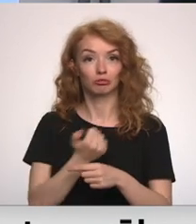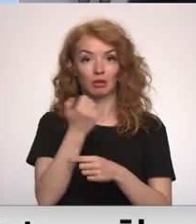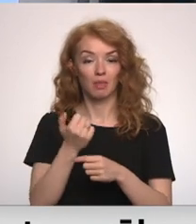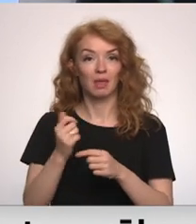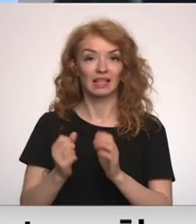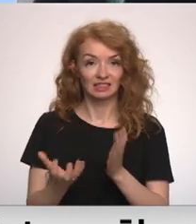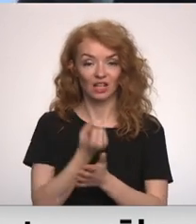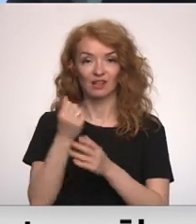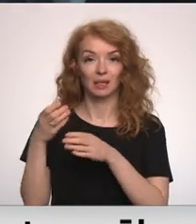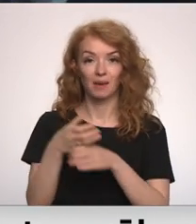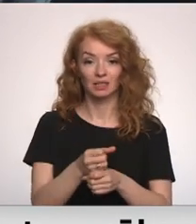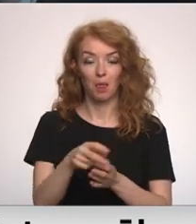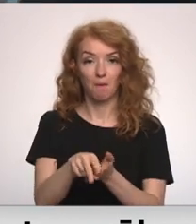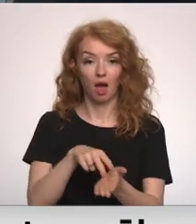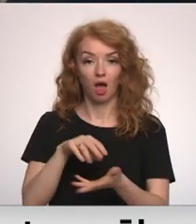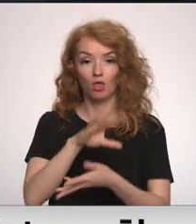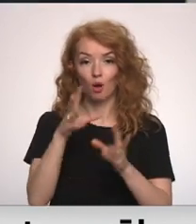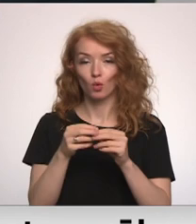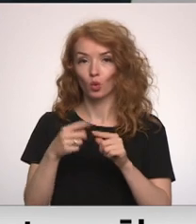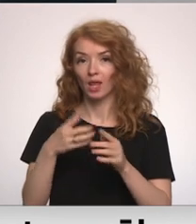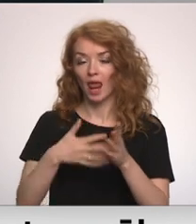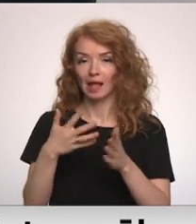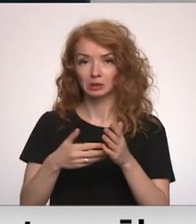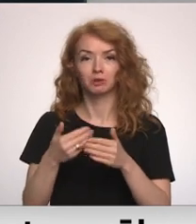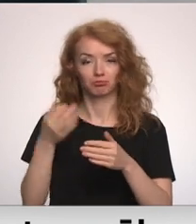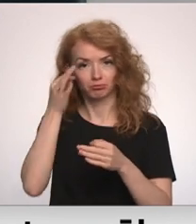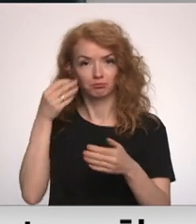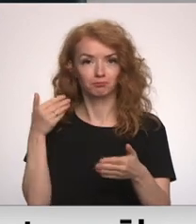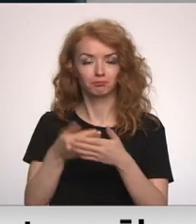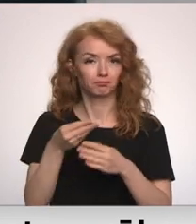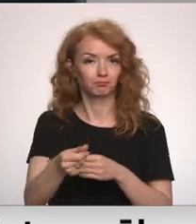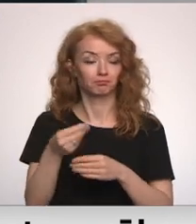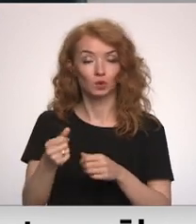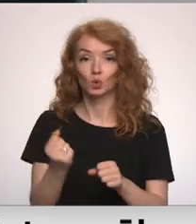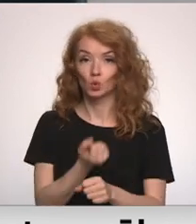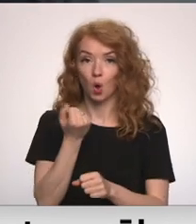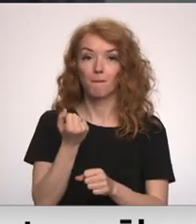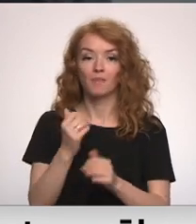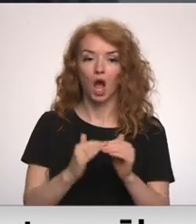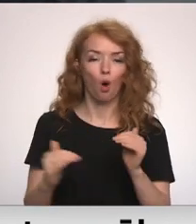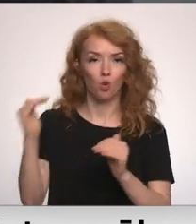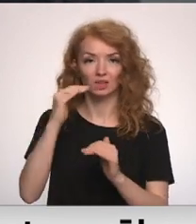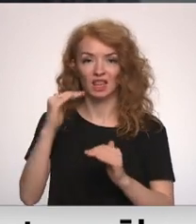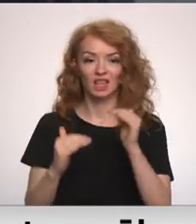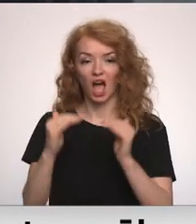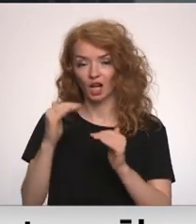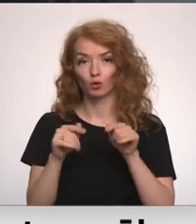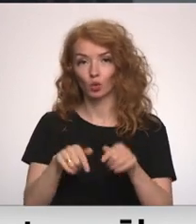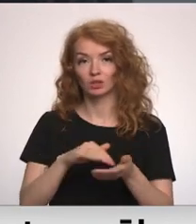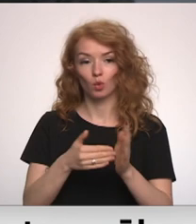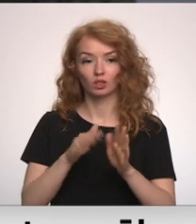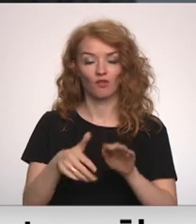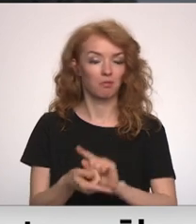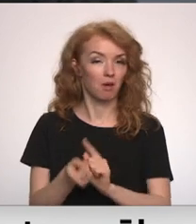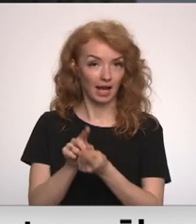samazināt klientu parādu apjomu un rēķini maksāt savlaicīgāk nekā iepriekšējos gados, tomēr augstie tarifi šo ziem situāciju varētu